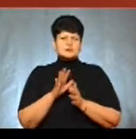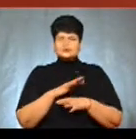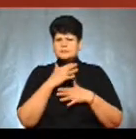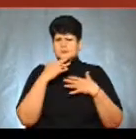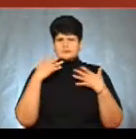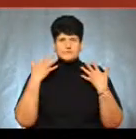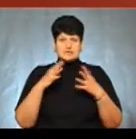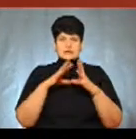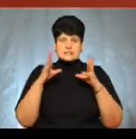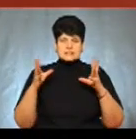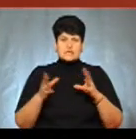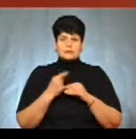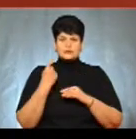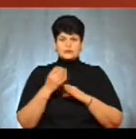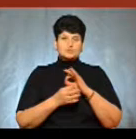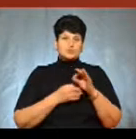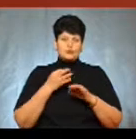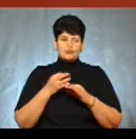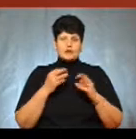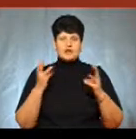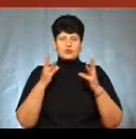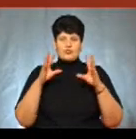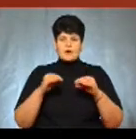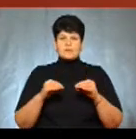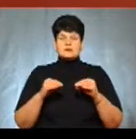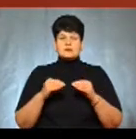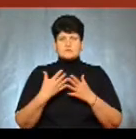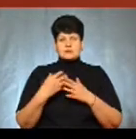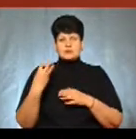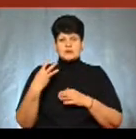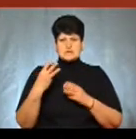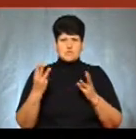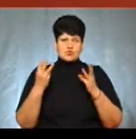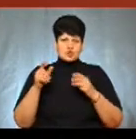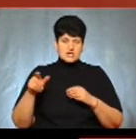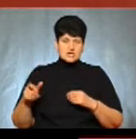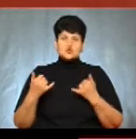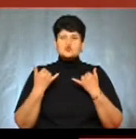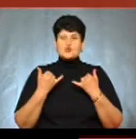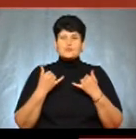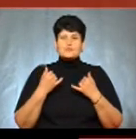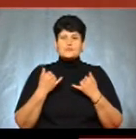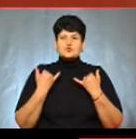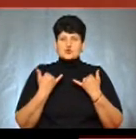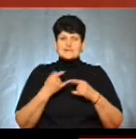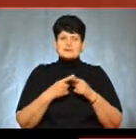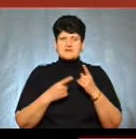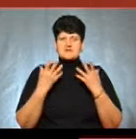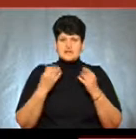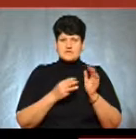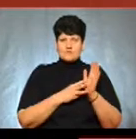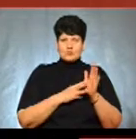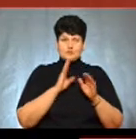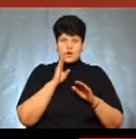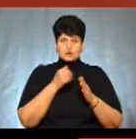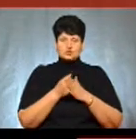дуже багато. Загалом за добу рятувальники погасили більше 30 таких пожеж. Сьогодні за півдня, фактично від 8